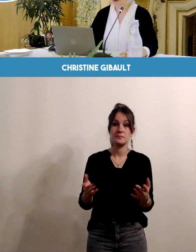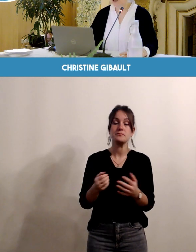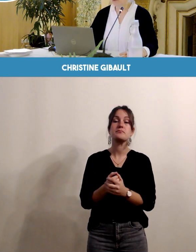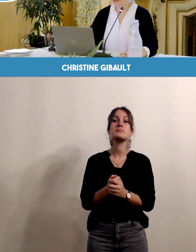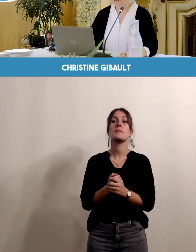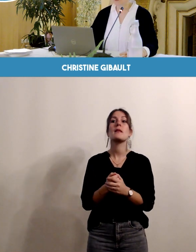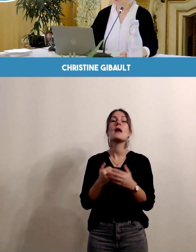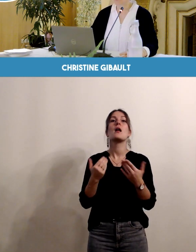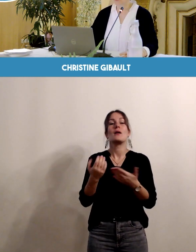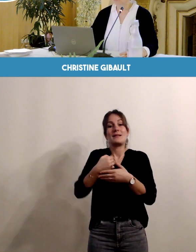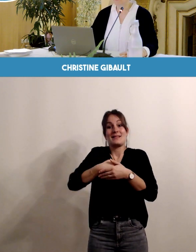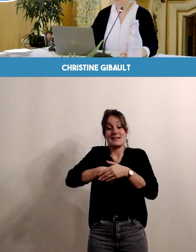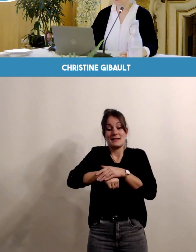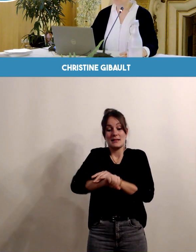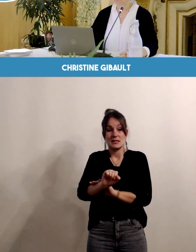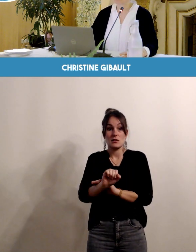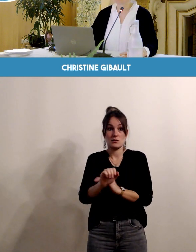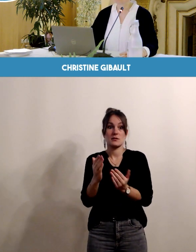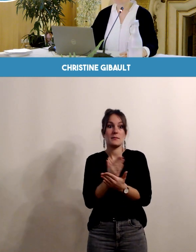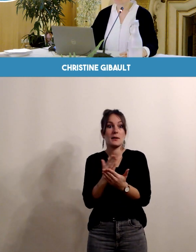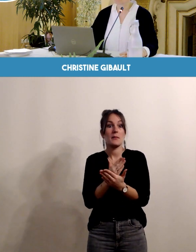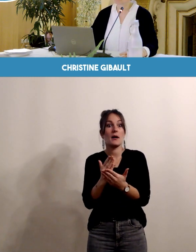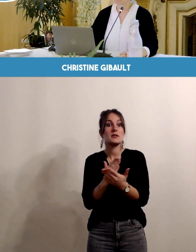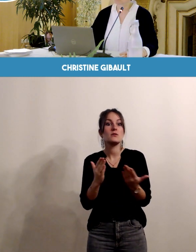La préparation à la naissance, c'est aussi